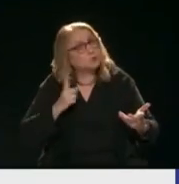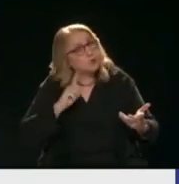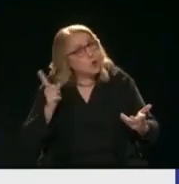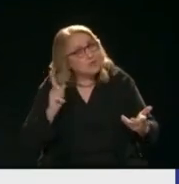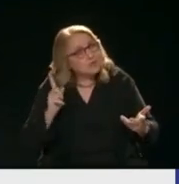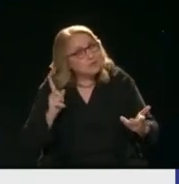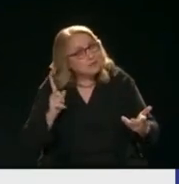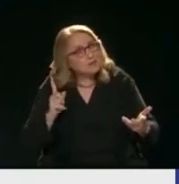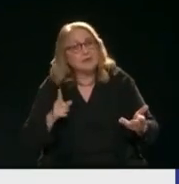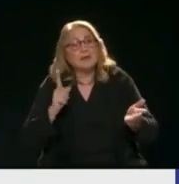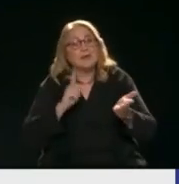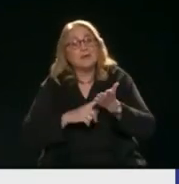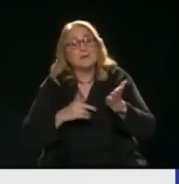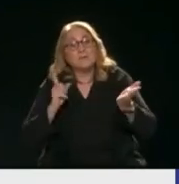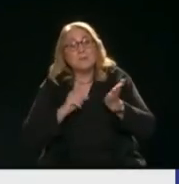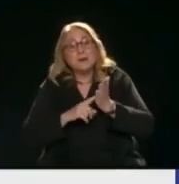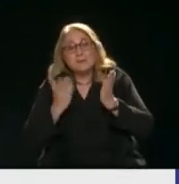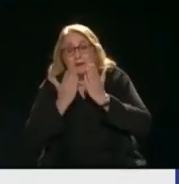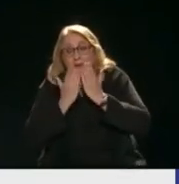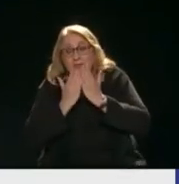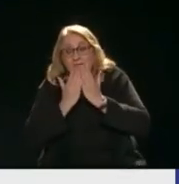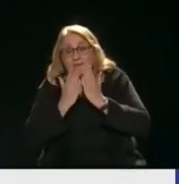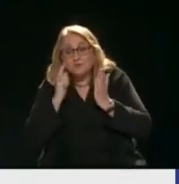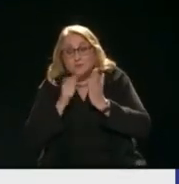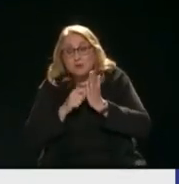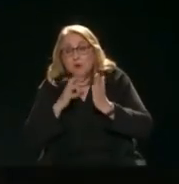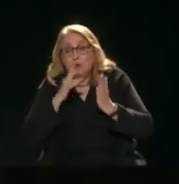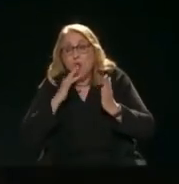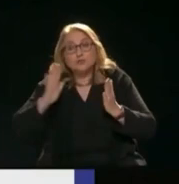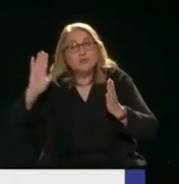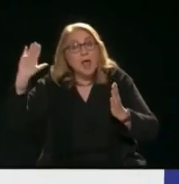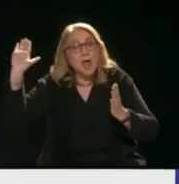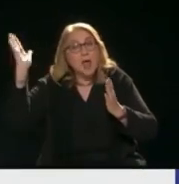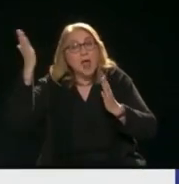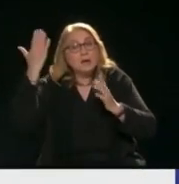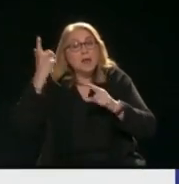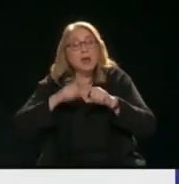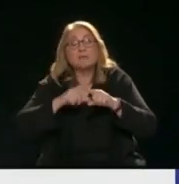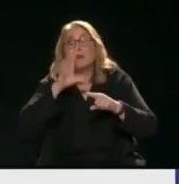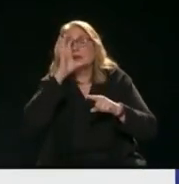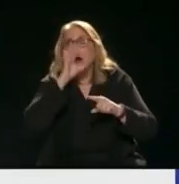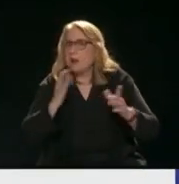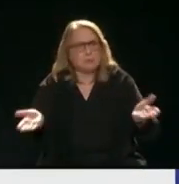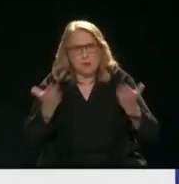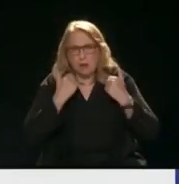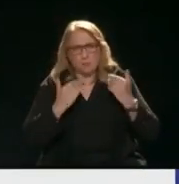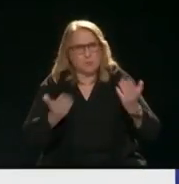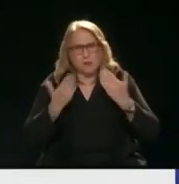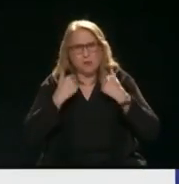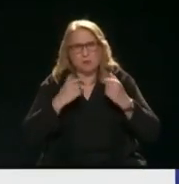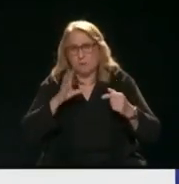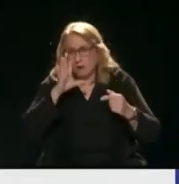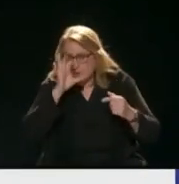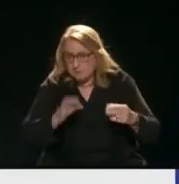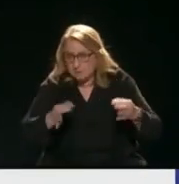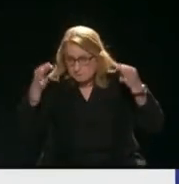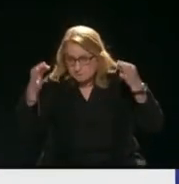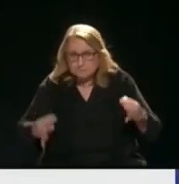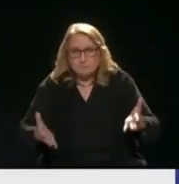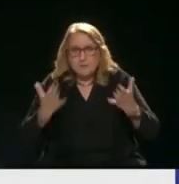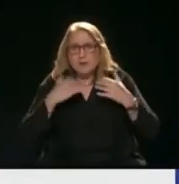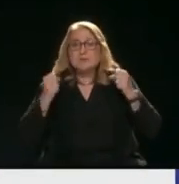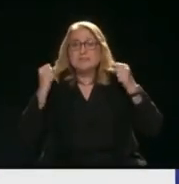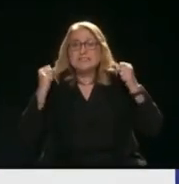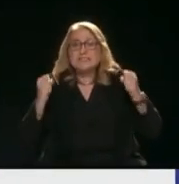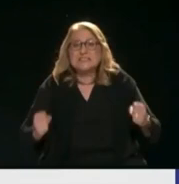μας τη γλώσσα Που είναι ο ίδιος ο χάρτης της δημιουργίας μας Αλίμονο Άρα δεν έχουμε κάτι σταθερό να συζητήσουμε Είναι πάντα με εικασίες Κατά τη